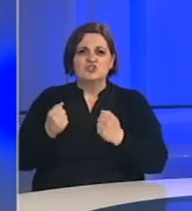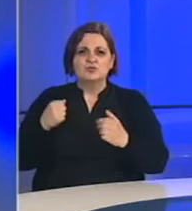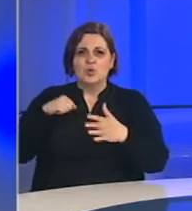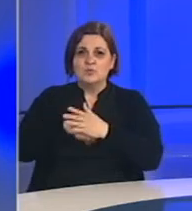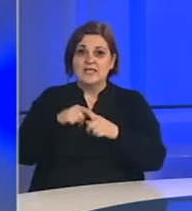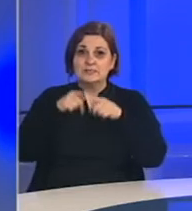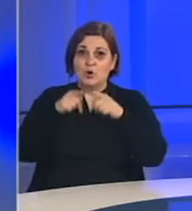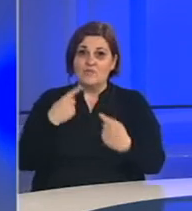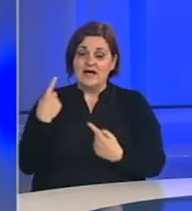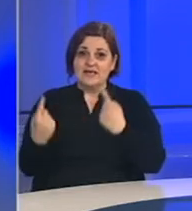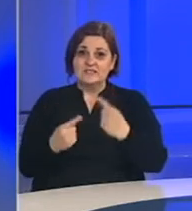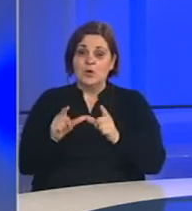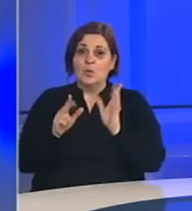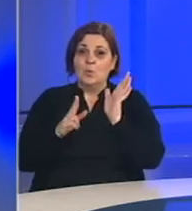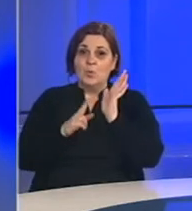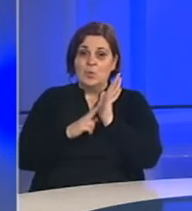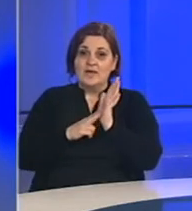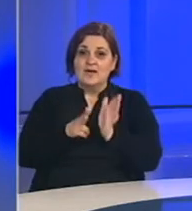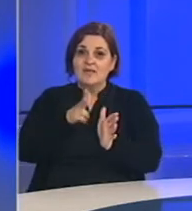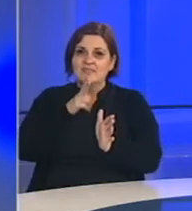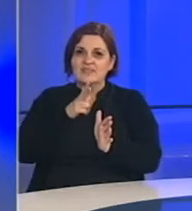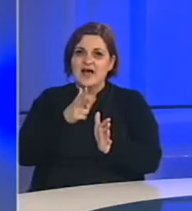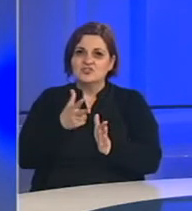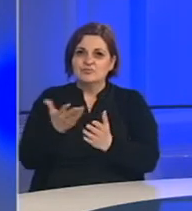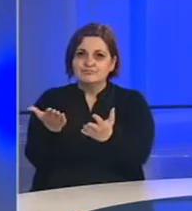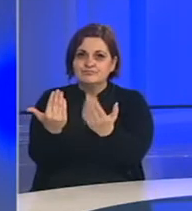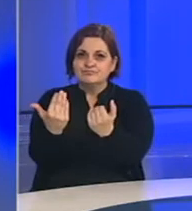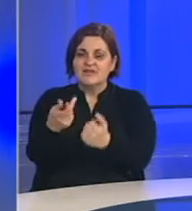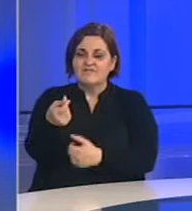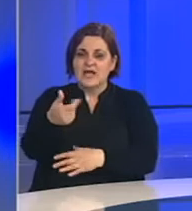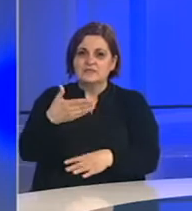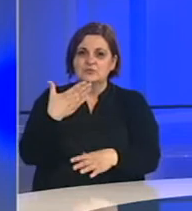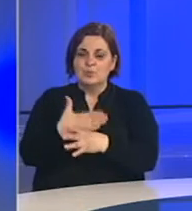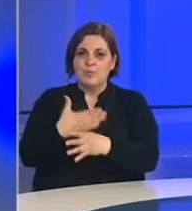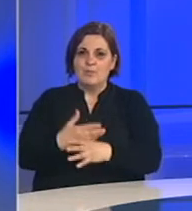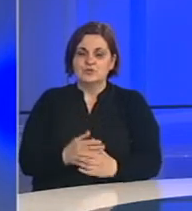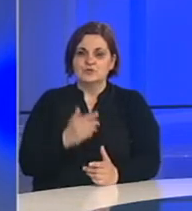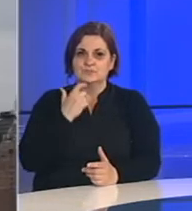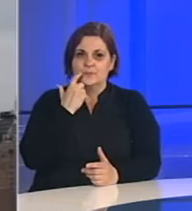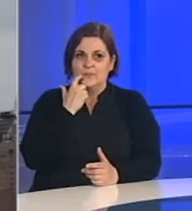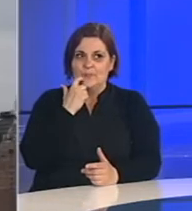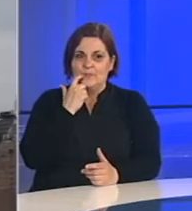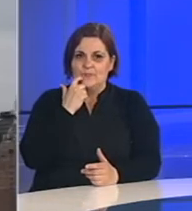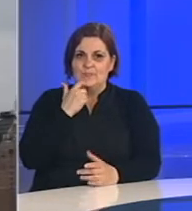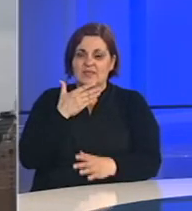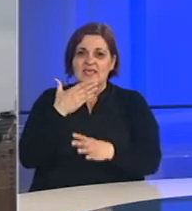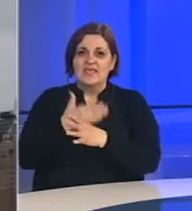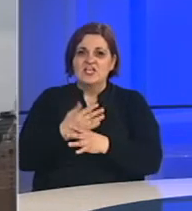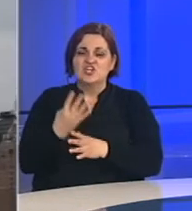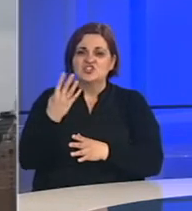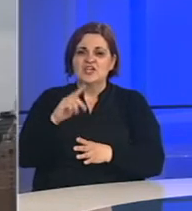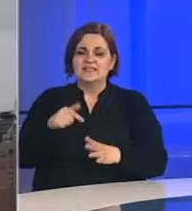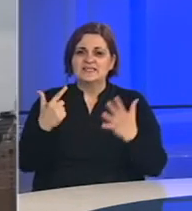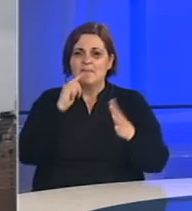udarac. Zbog ovakve situacije Ujedinjeni narodi traže dodatnu financijsku pomoć. Pomoć od 4